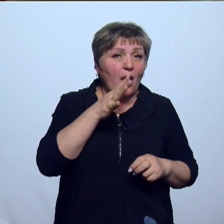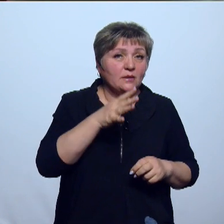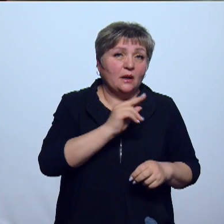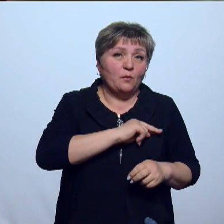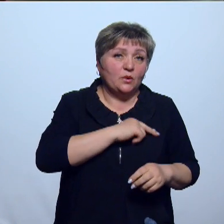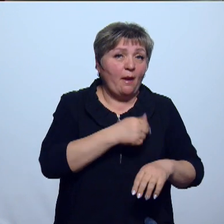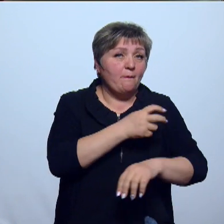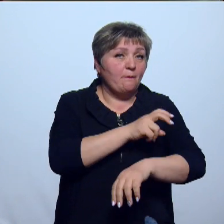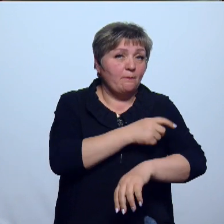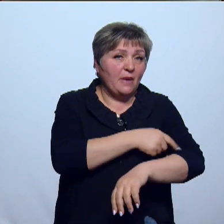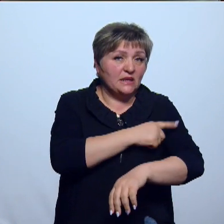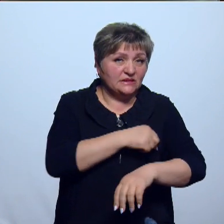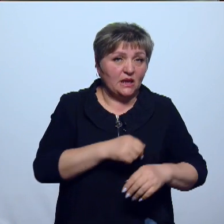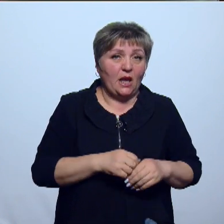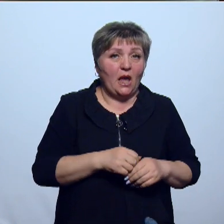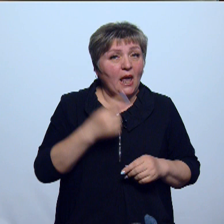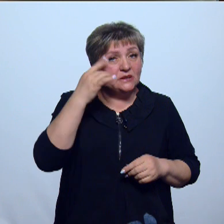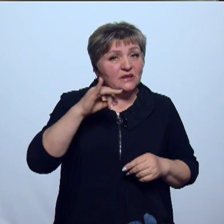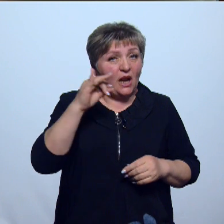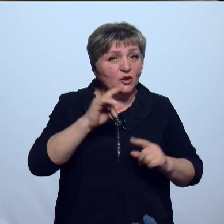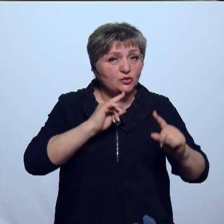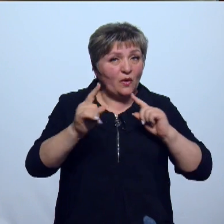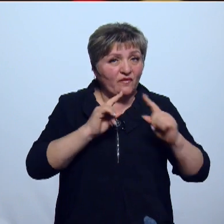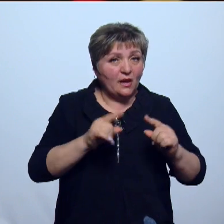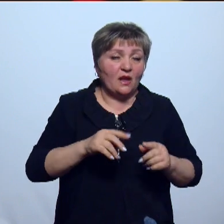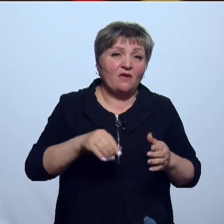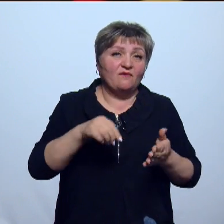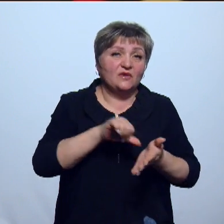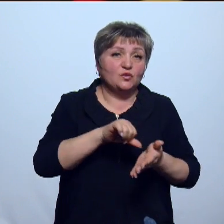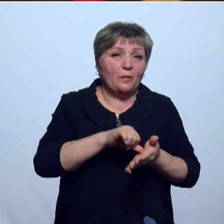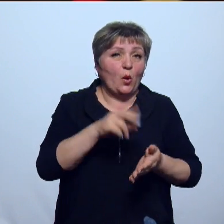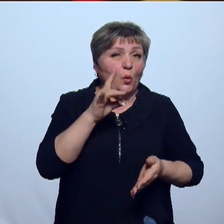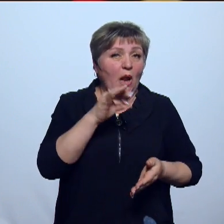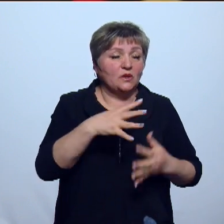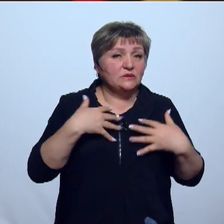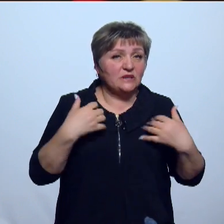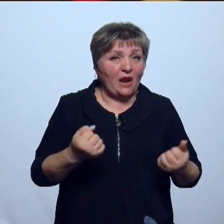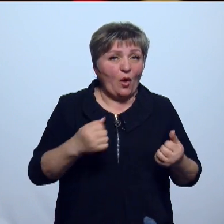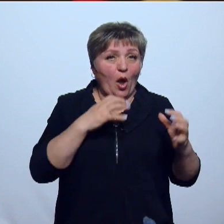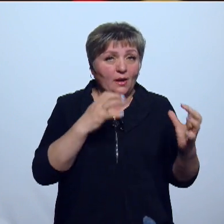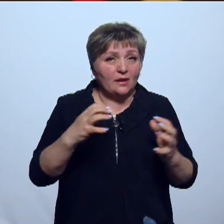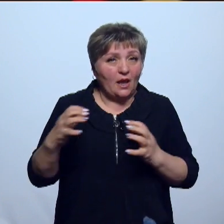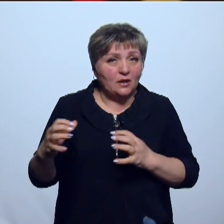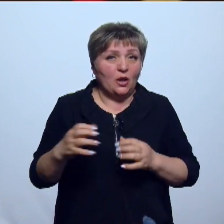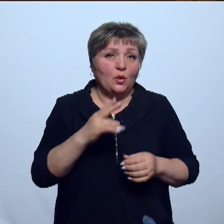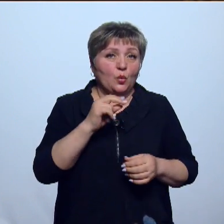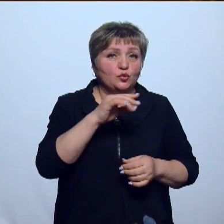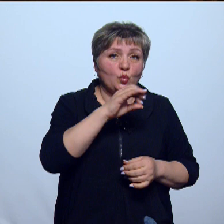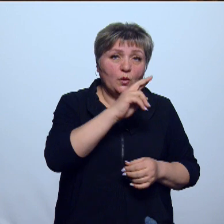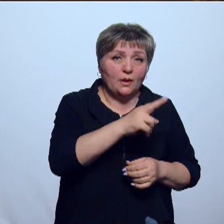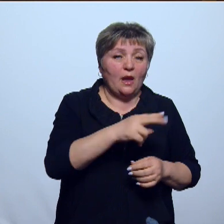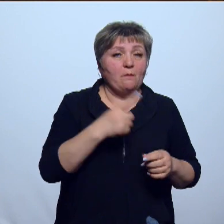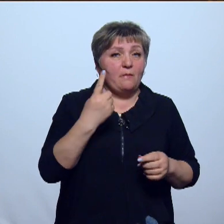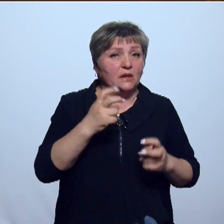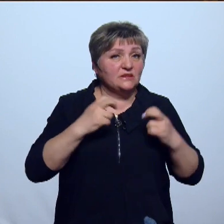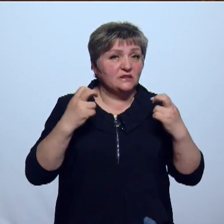в медицине. Инициатором создания совета выступила вице-премьер правительства и куратор здравоохранения региона Эльвира Пинчук. В первом заседании